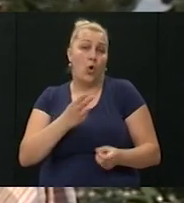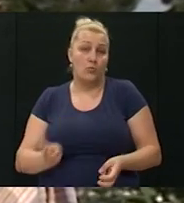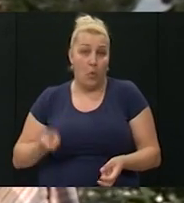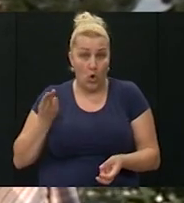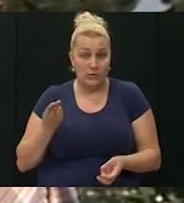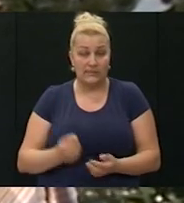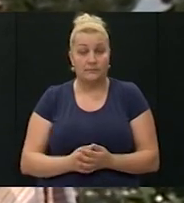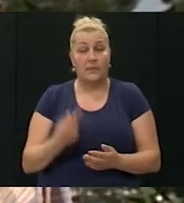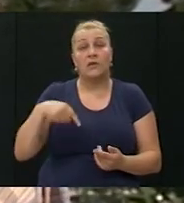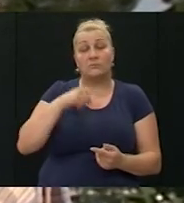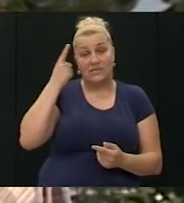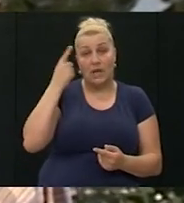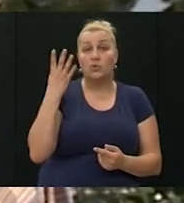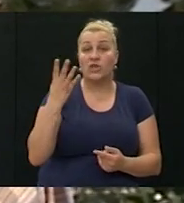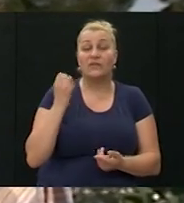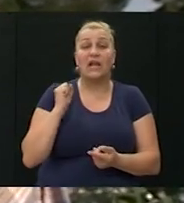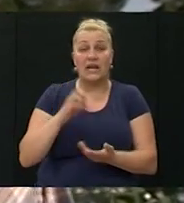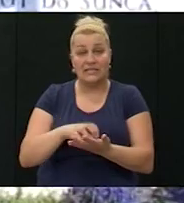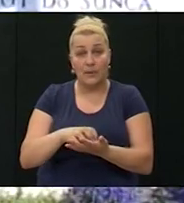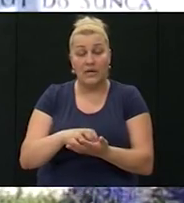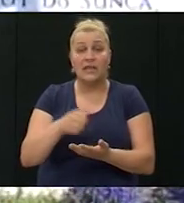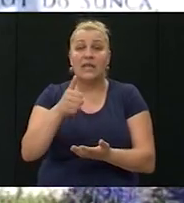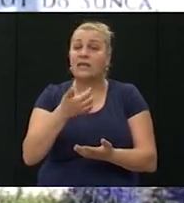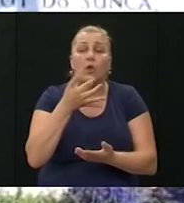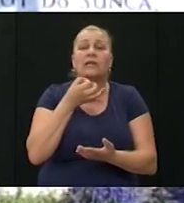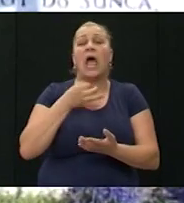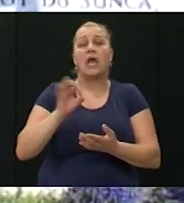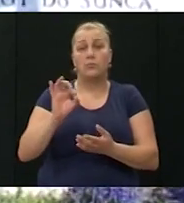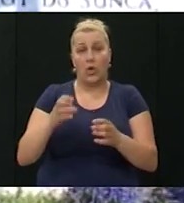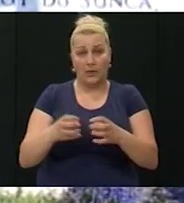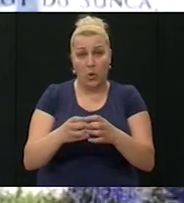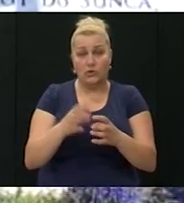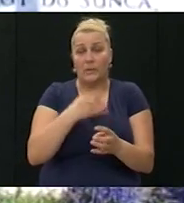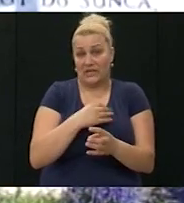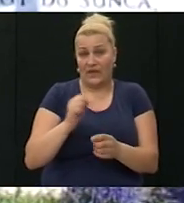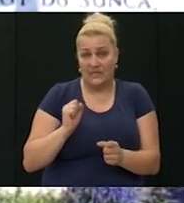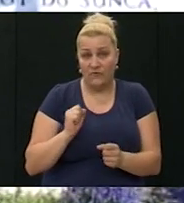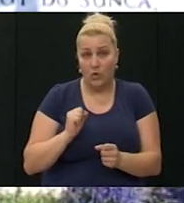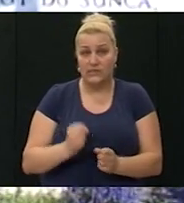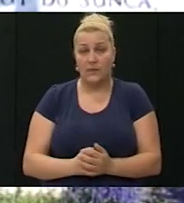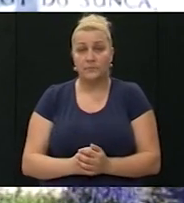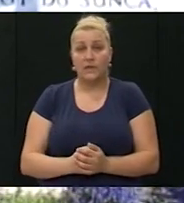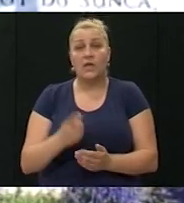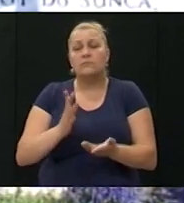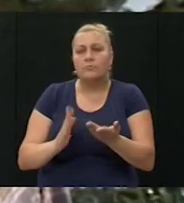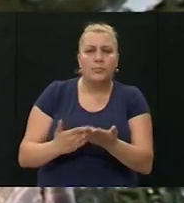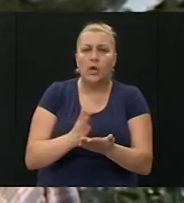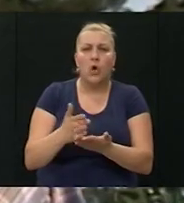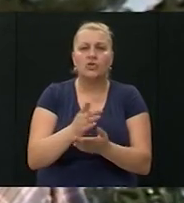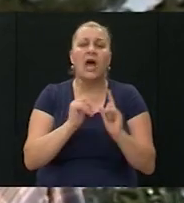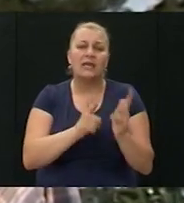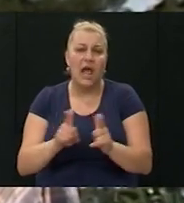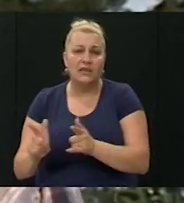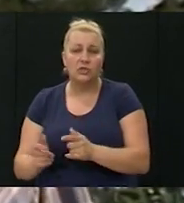ponostni. Znamo da je 4. gardinska brigada jedna od najboljih postrojbi Hrvatske vojske i da je prošla